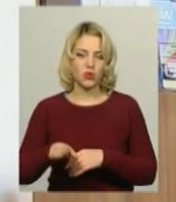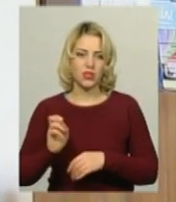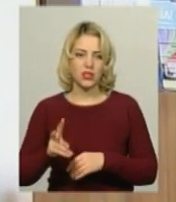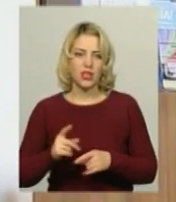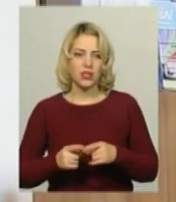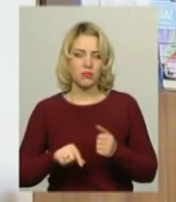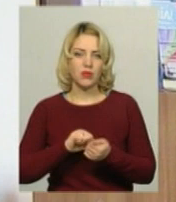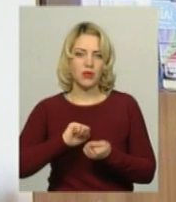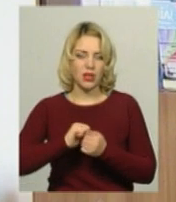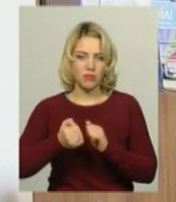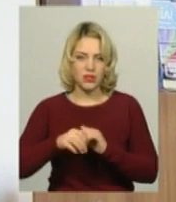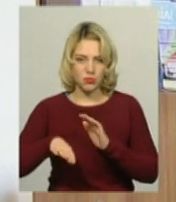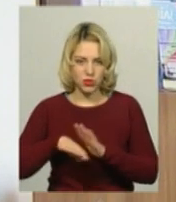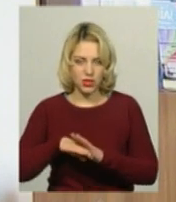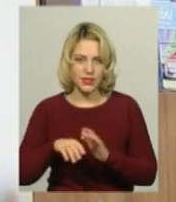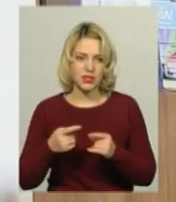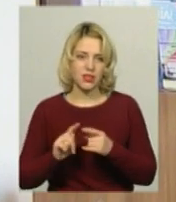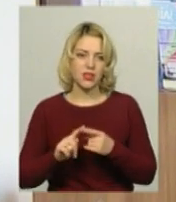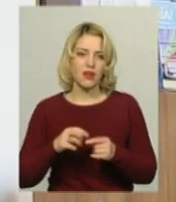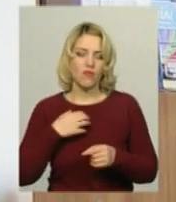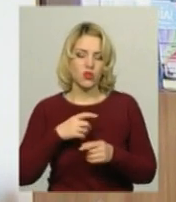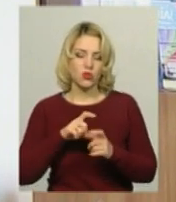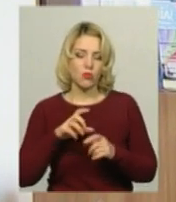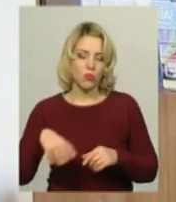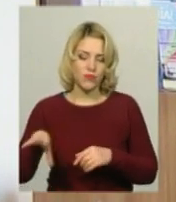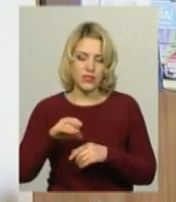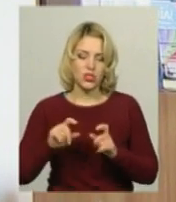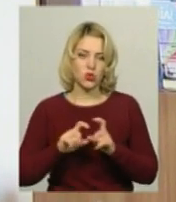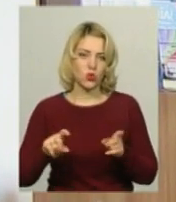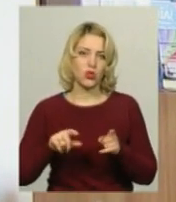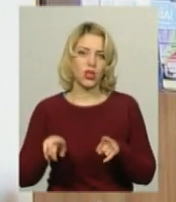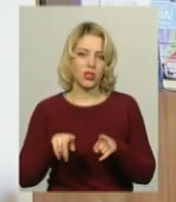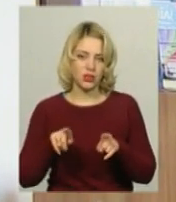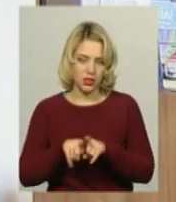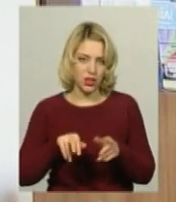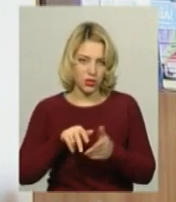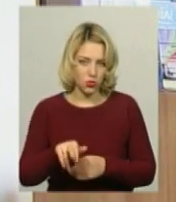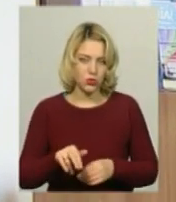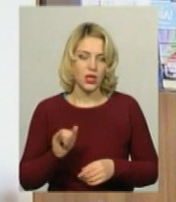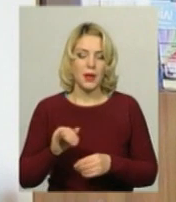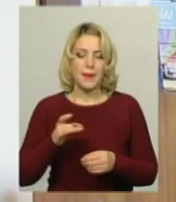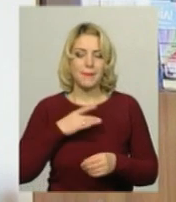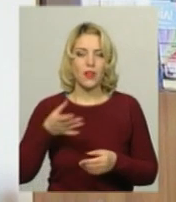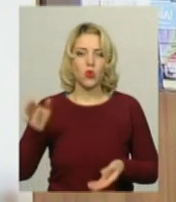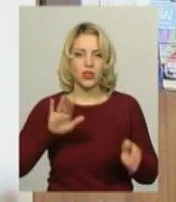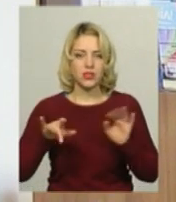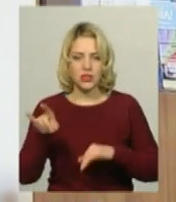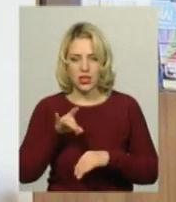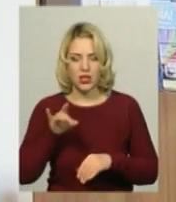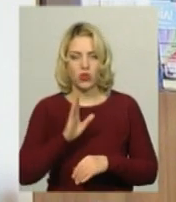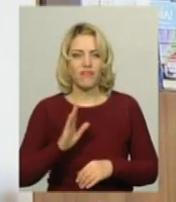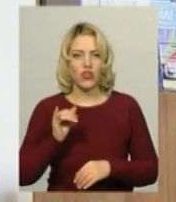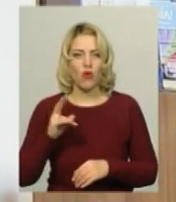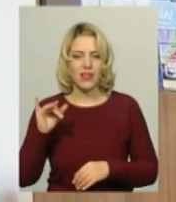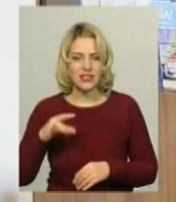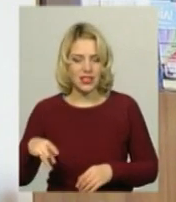міста Кам'янець-Подільський. В основному всі школи йдуть саме таким чином. Це Білогірський район, Віньковецький район,